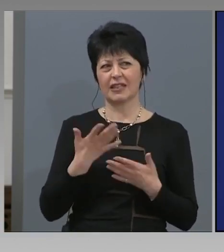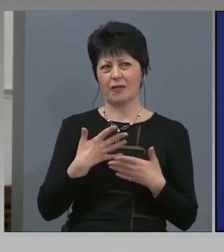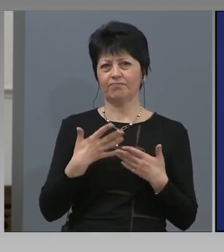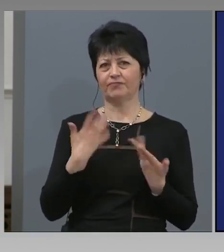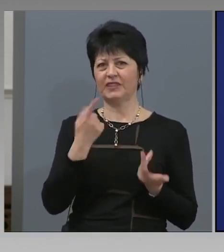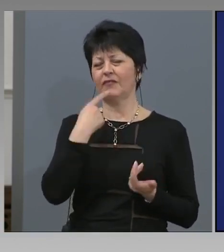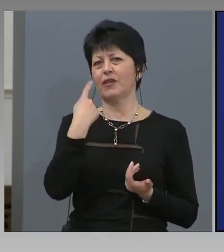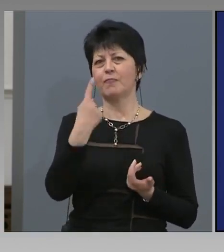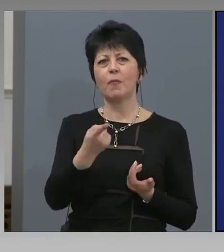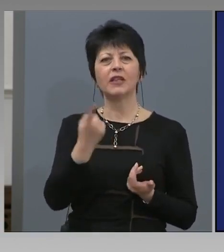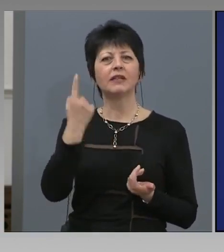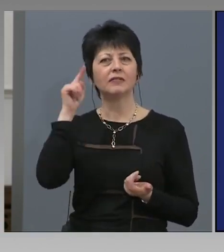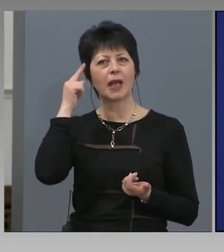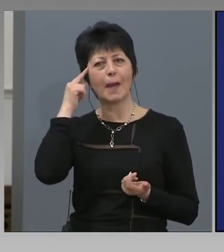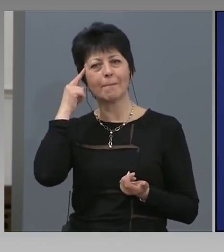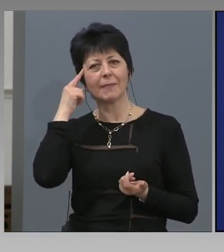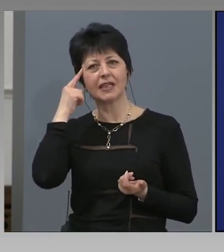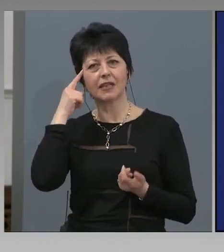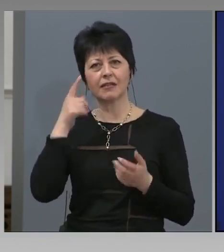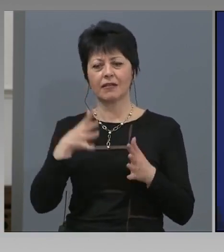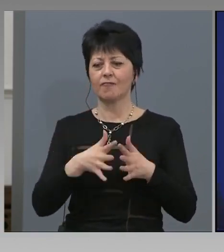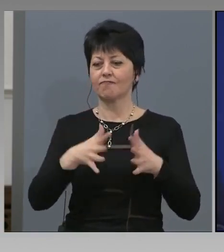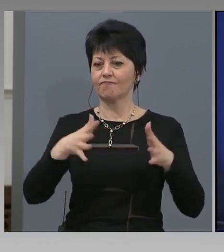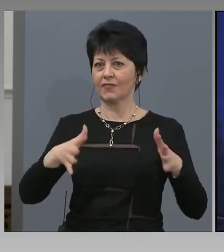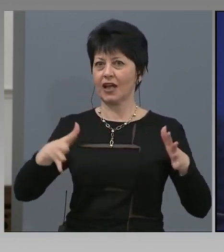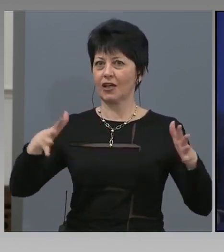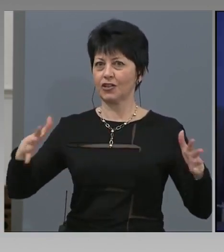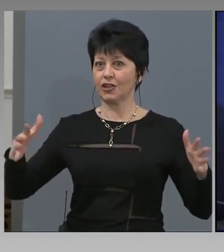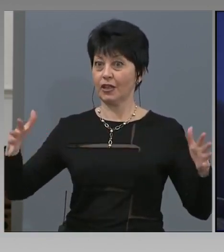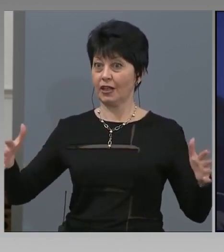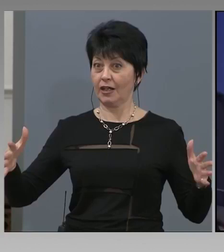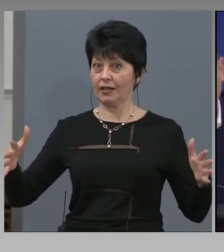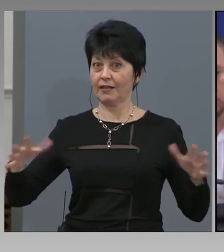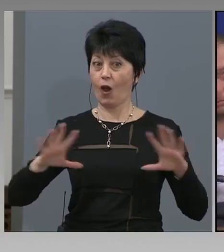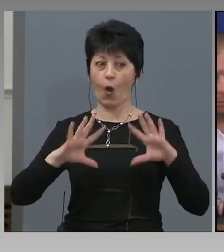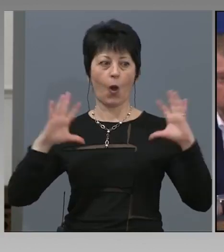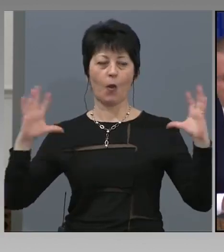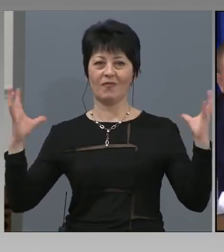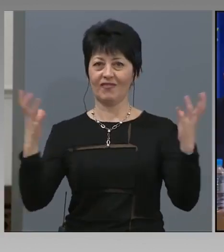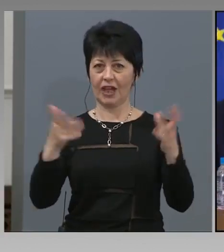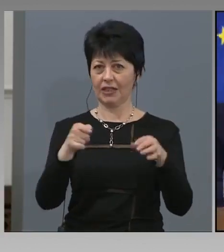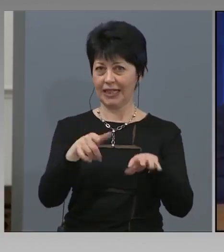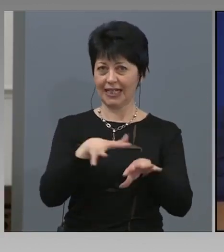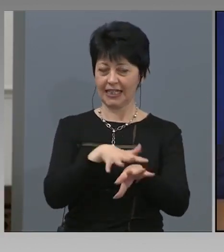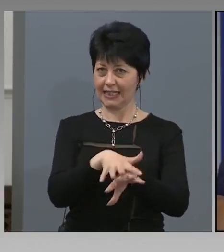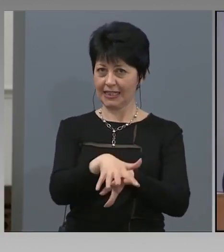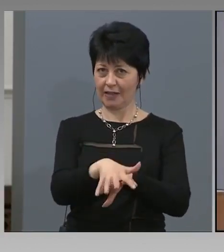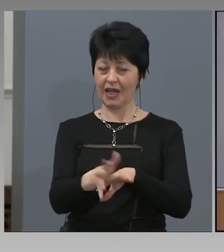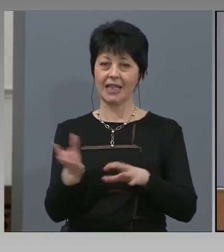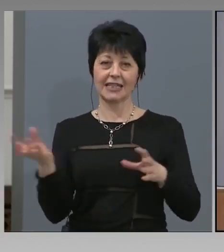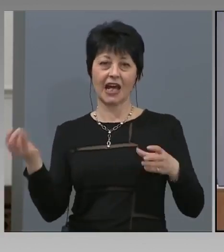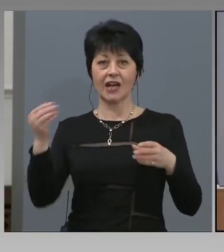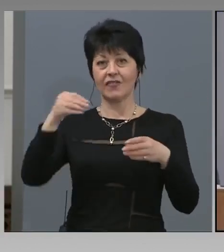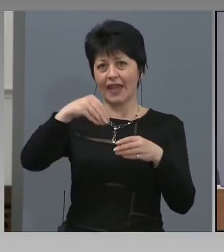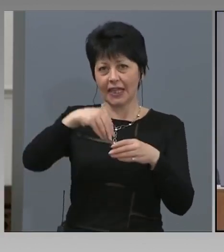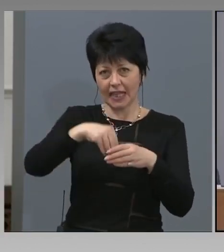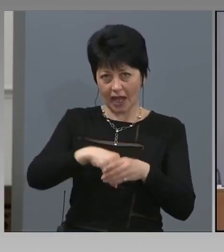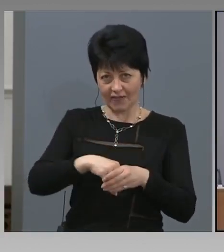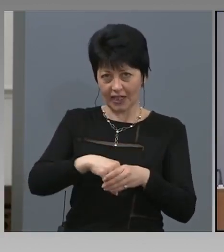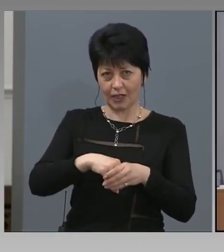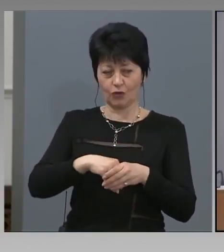попитам, мислили ли сте да разширите обхвата на тази система чрез внедряването и в